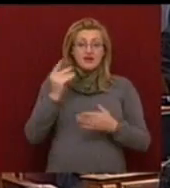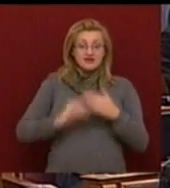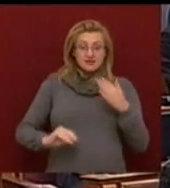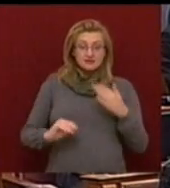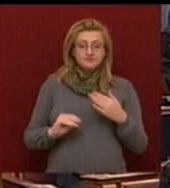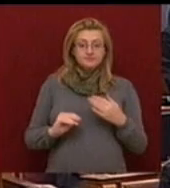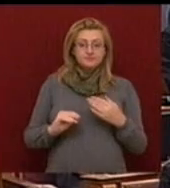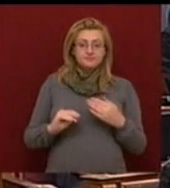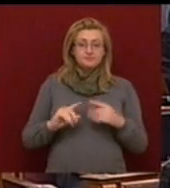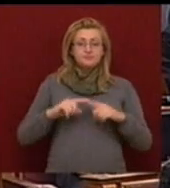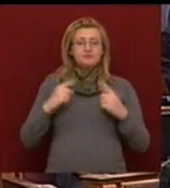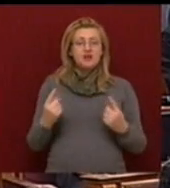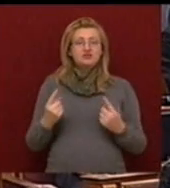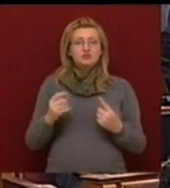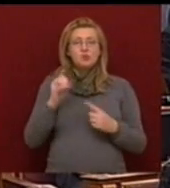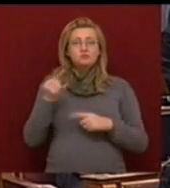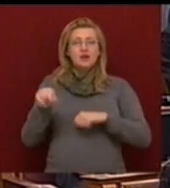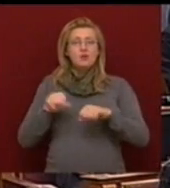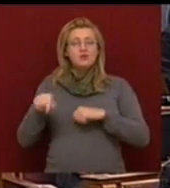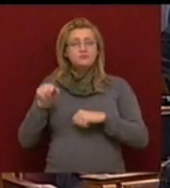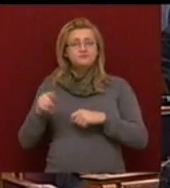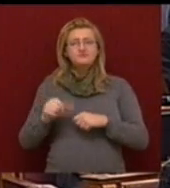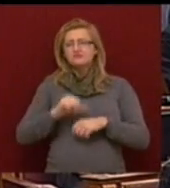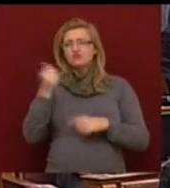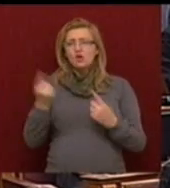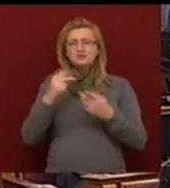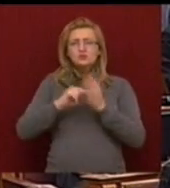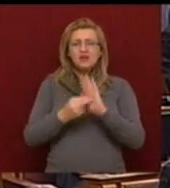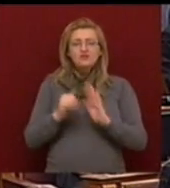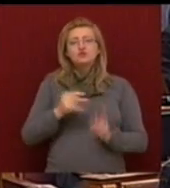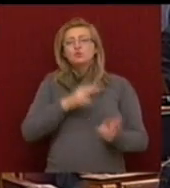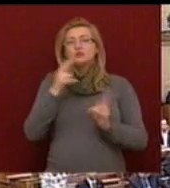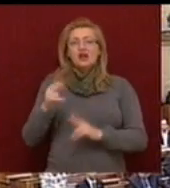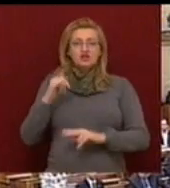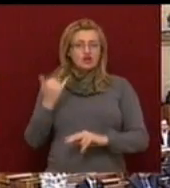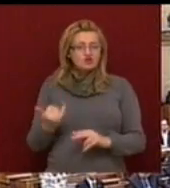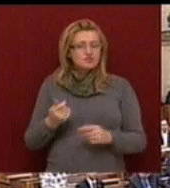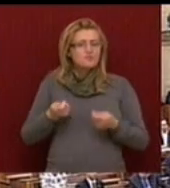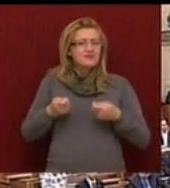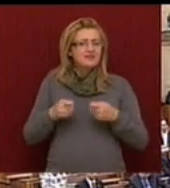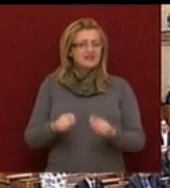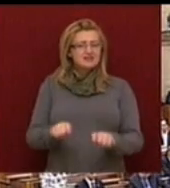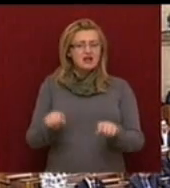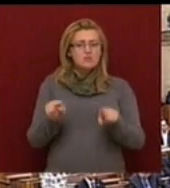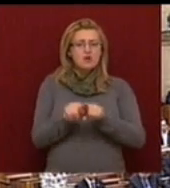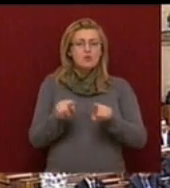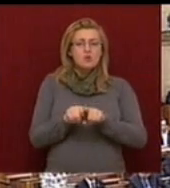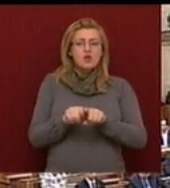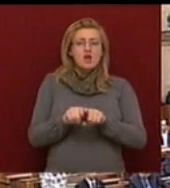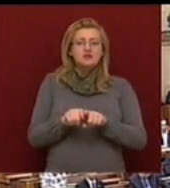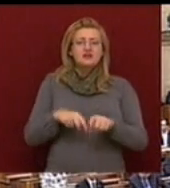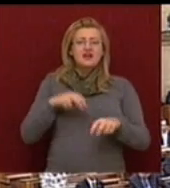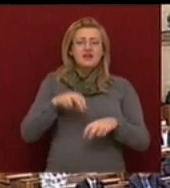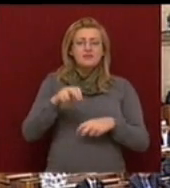a második Orbán kormány az első akcióterven és utána is kizárólag olyan lépéseket tett,